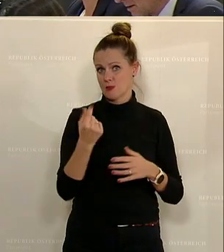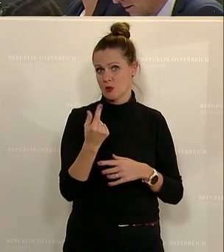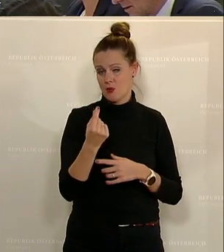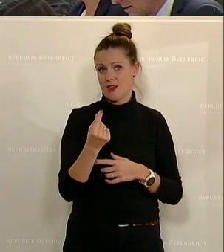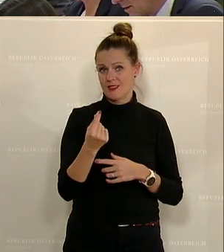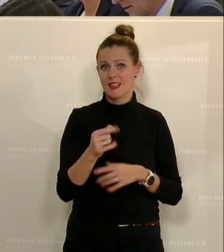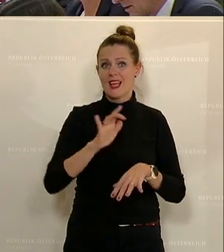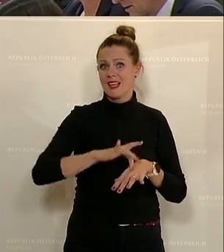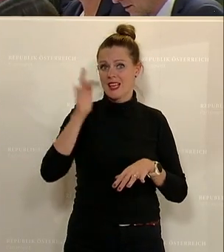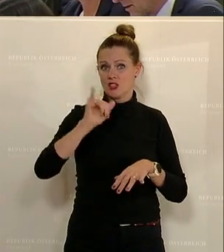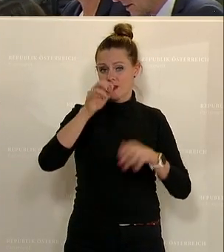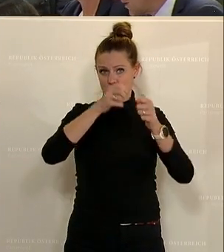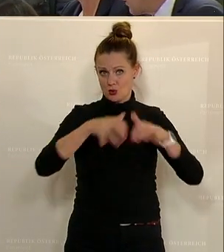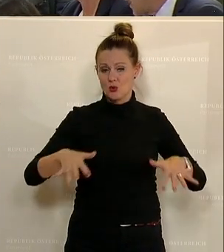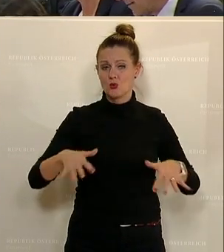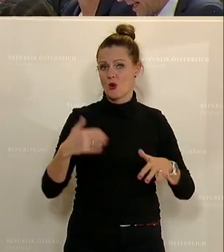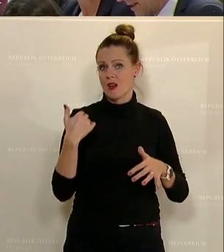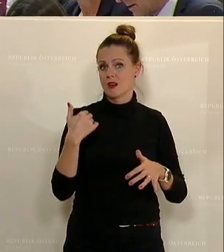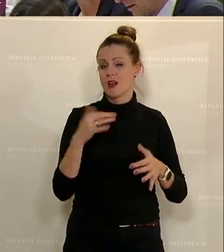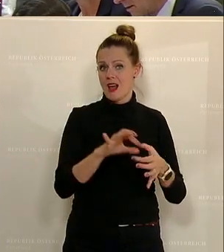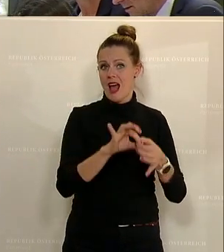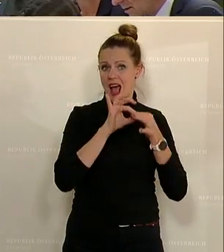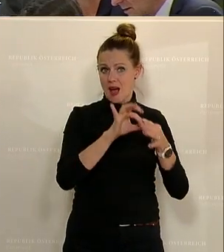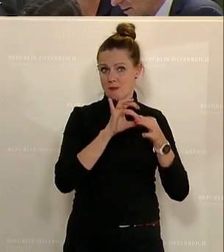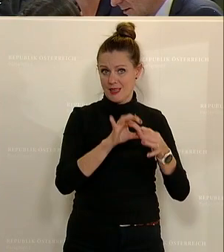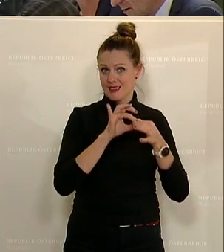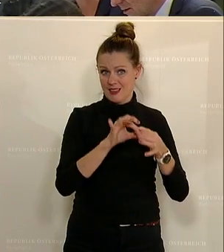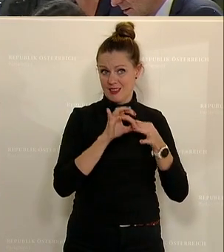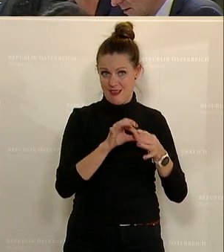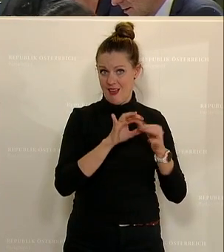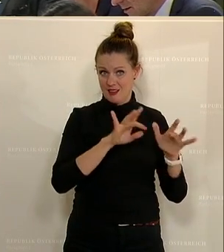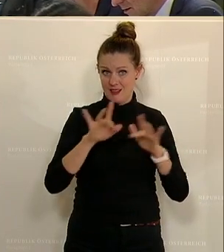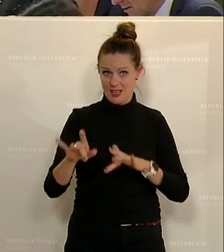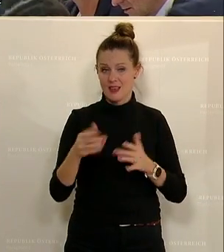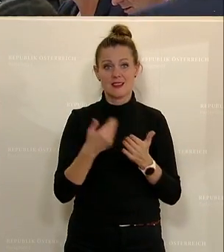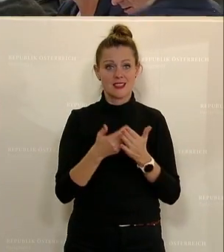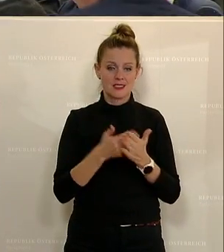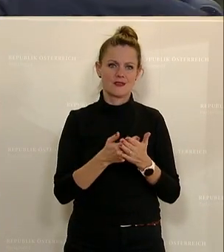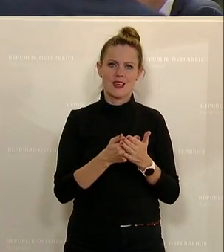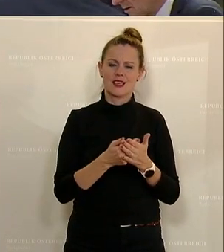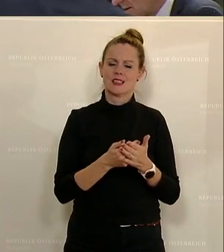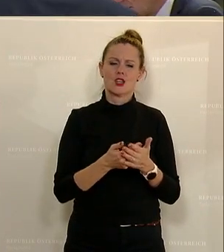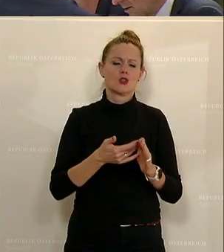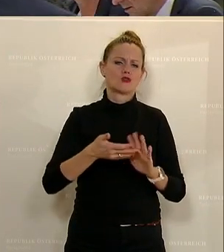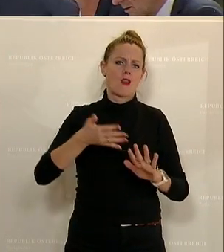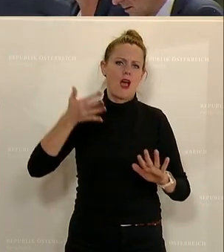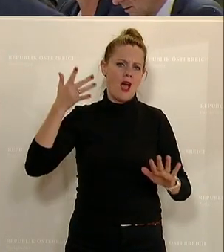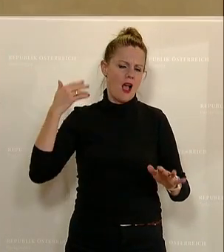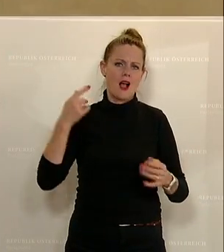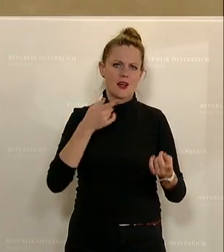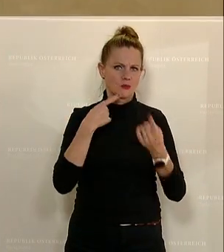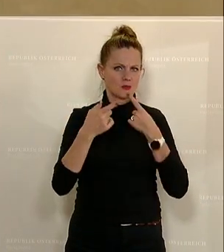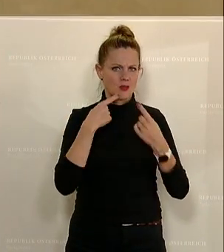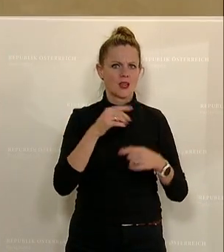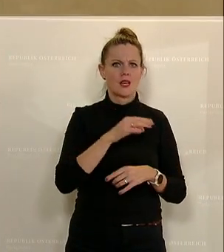kritische Infrastruktur in Abhängigkeiten endet. Deshalb haben wir uns schon länger darüber unterhalten, ob es nicht